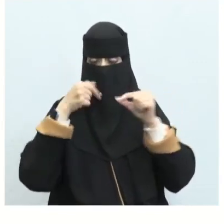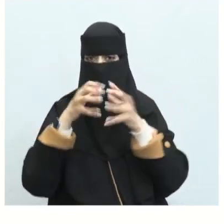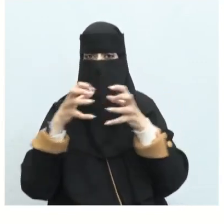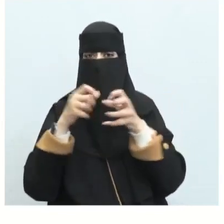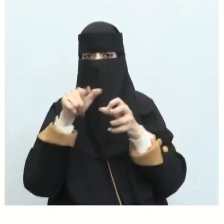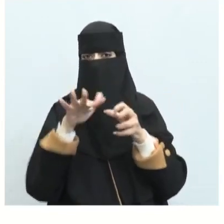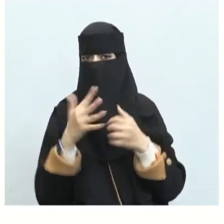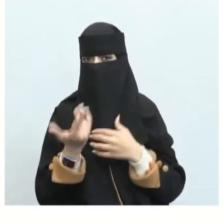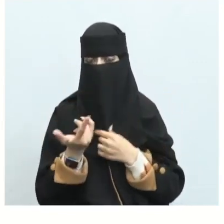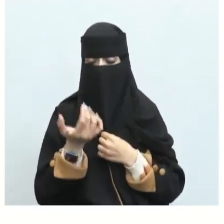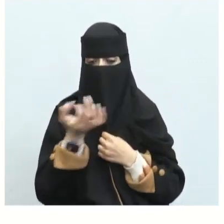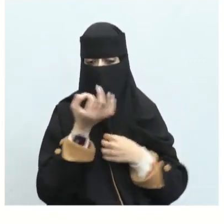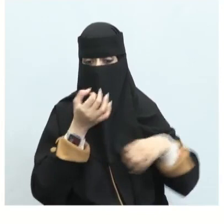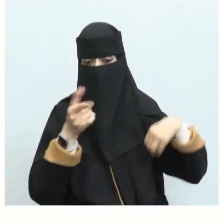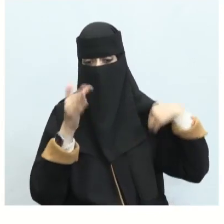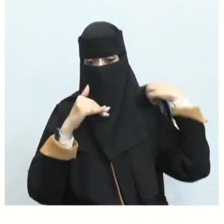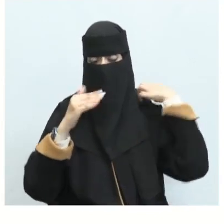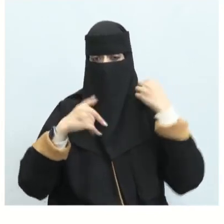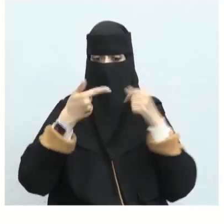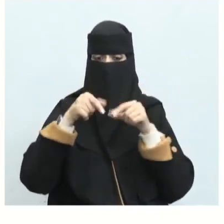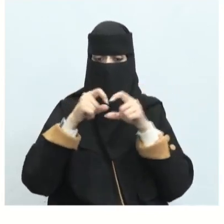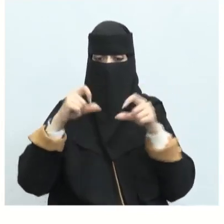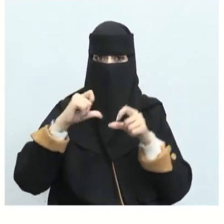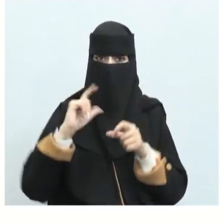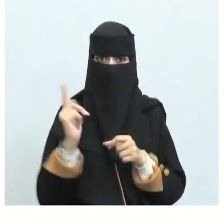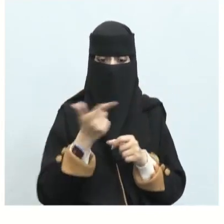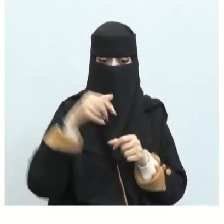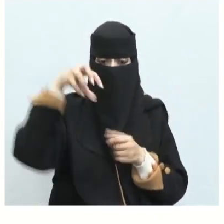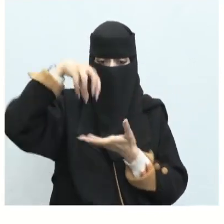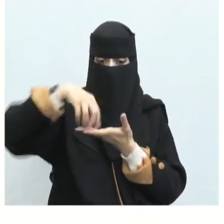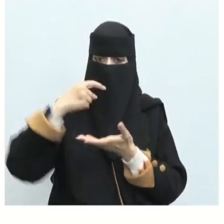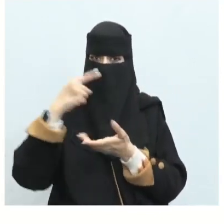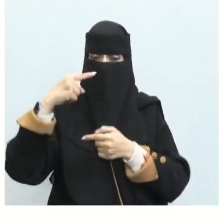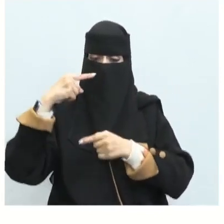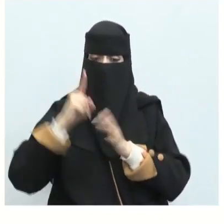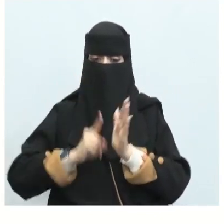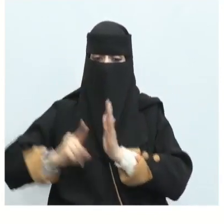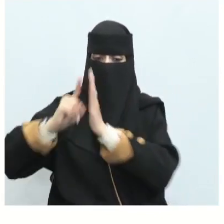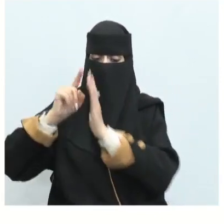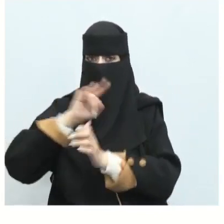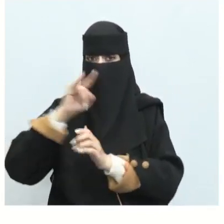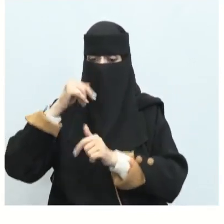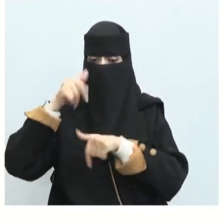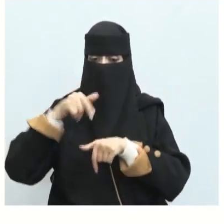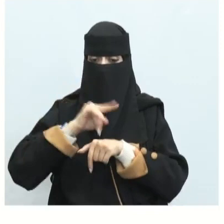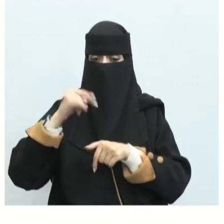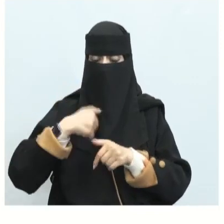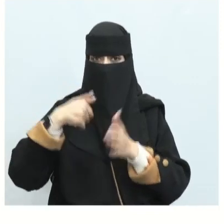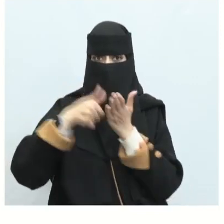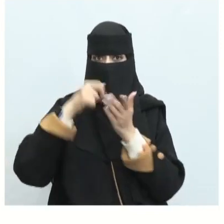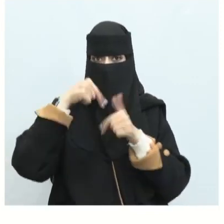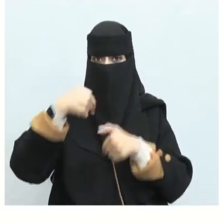لكل سنة قوم السنة وإمامها طبعاً يؤتموا به لا يطبعون ولا يبوروا فعالهم هون يقول نحن